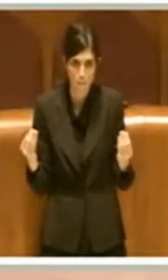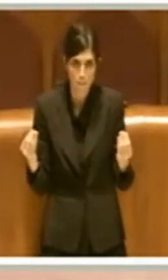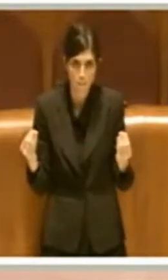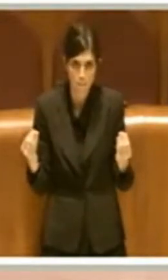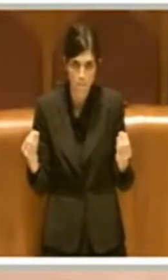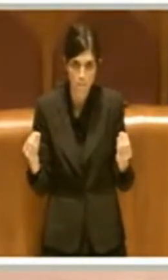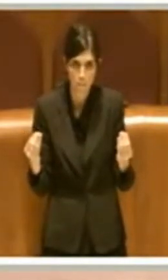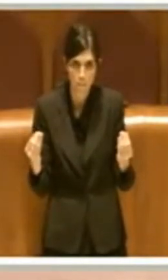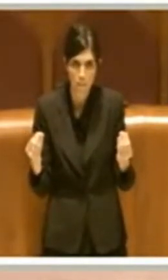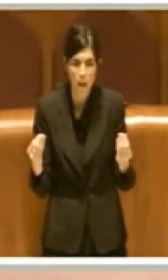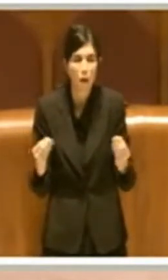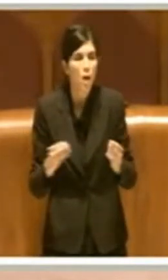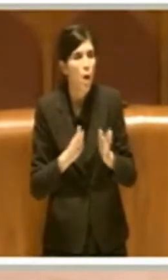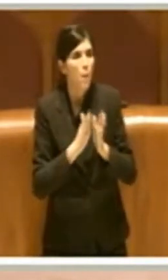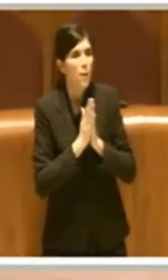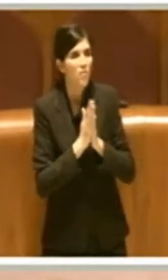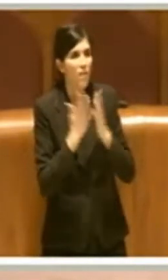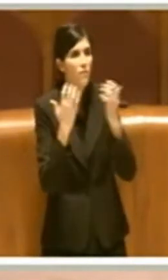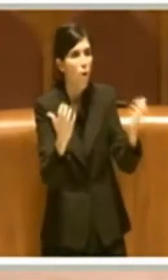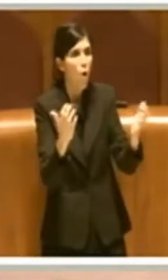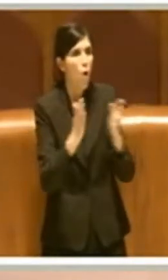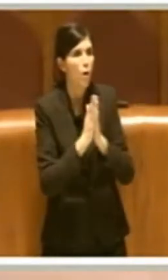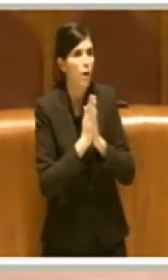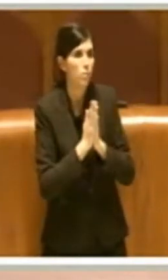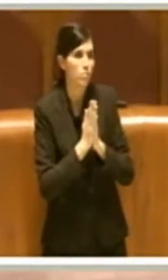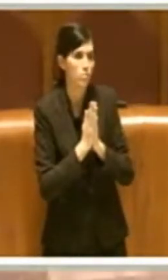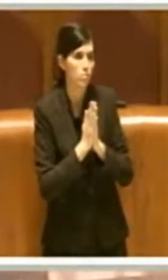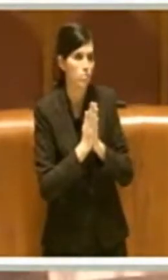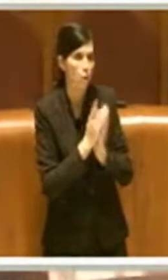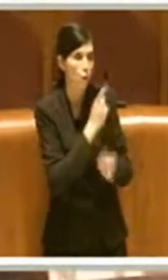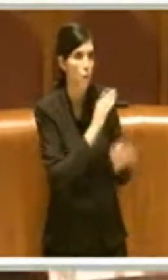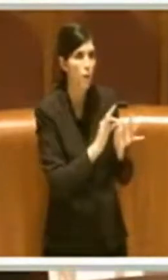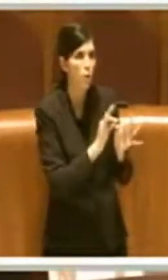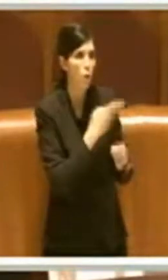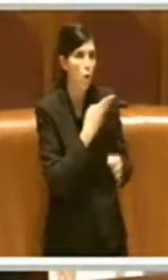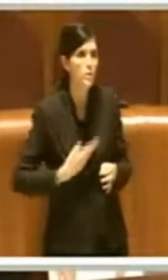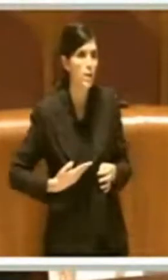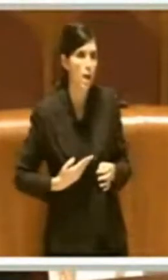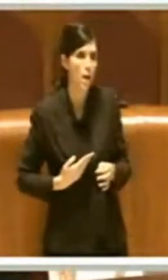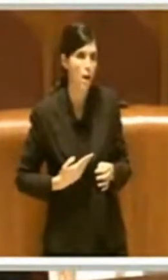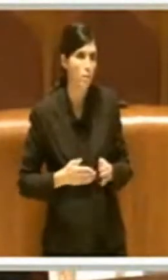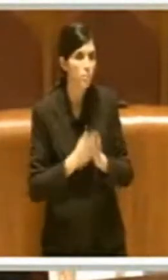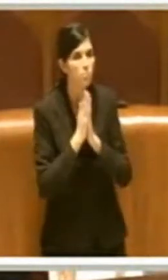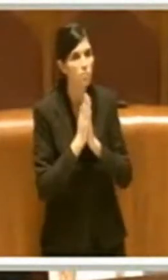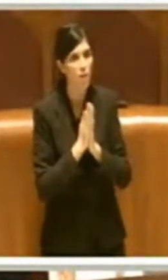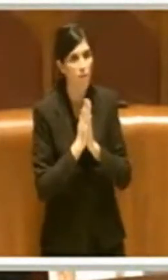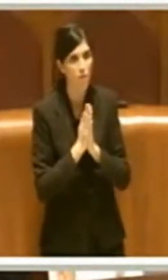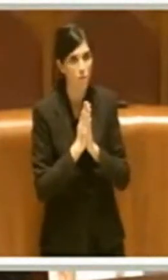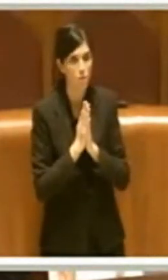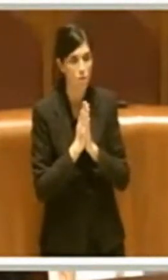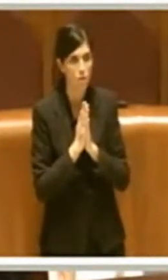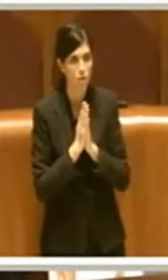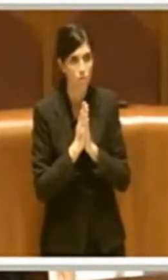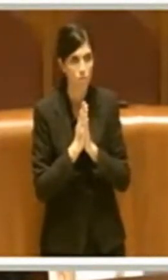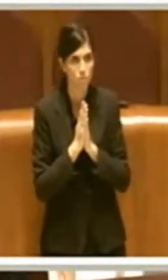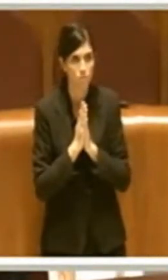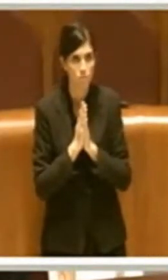Per favore, un attimo solo, consigliere. Allora, chiedo cortesemente di